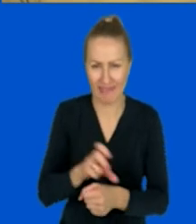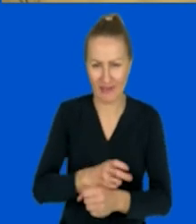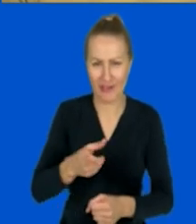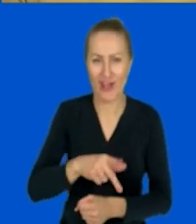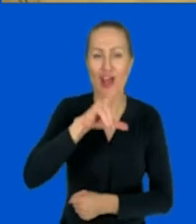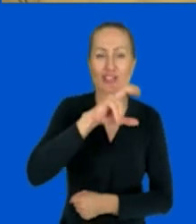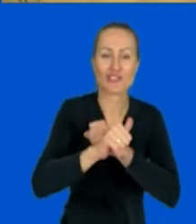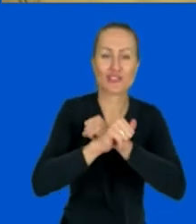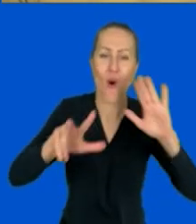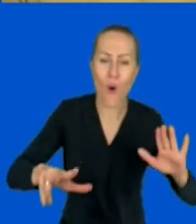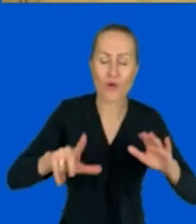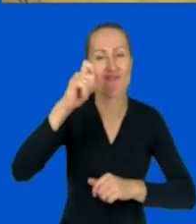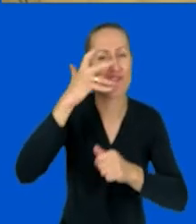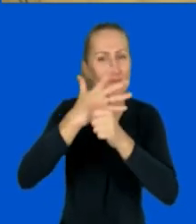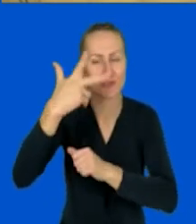Kod 368253.